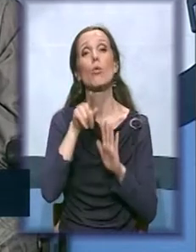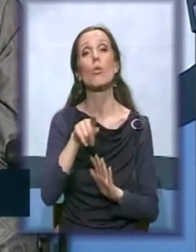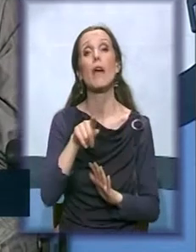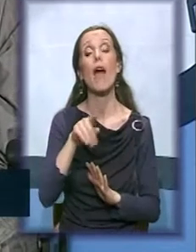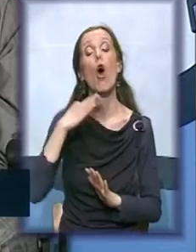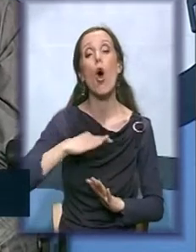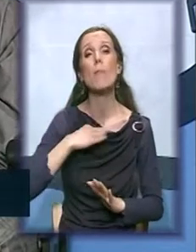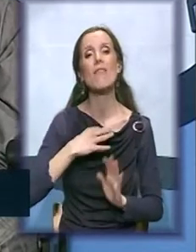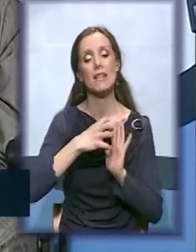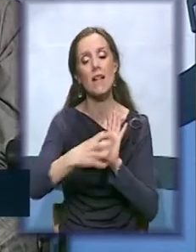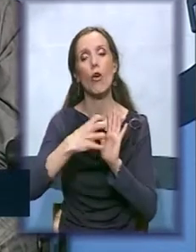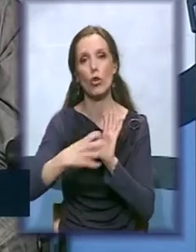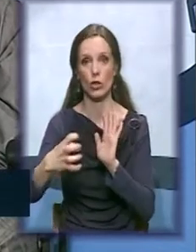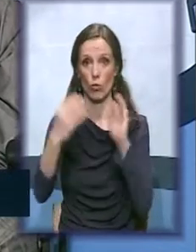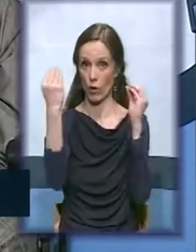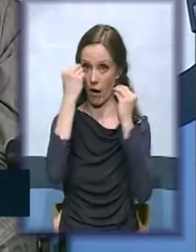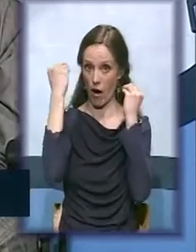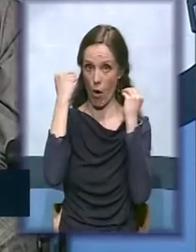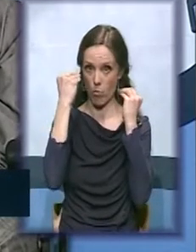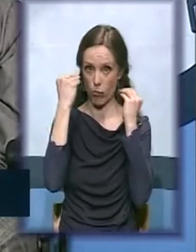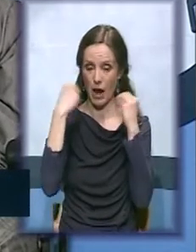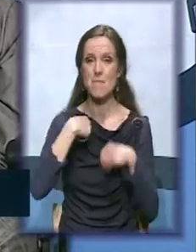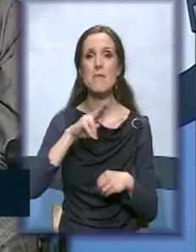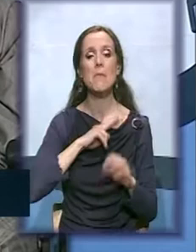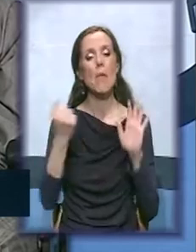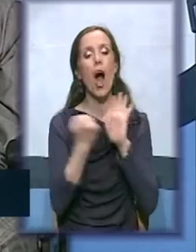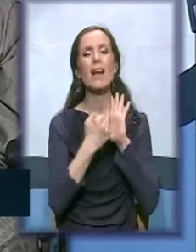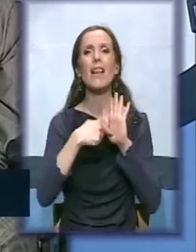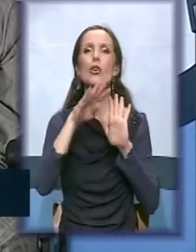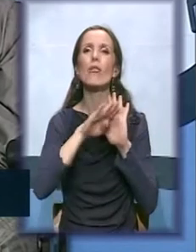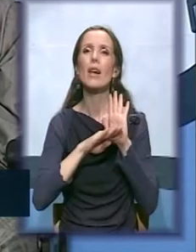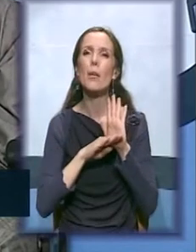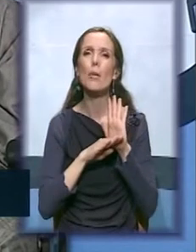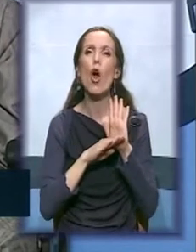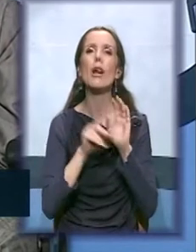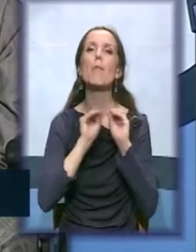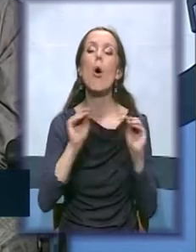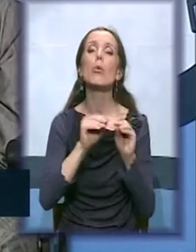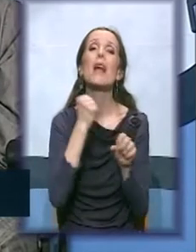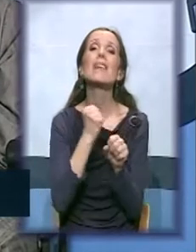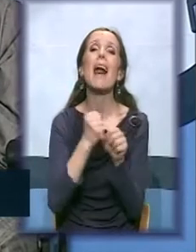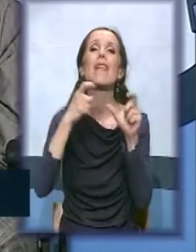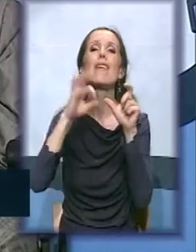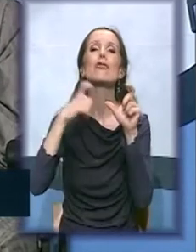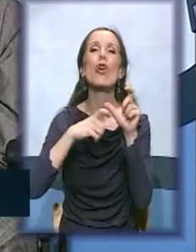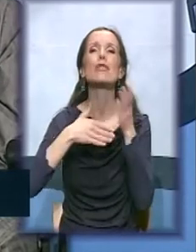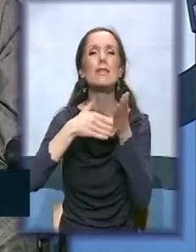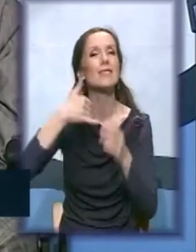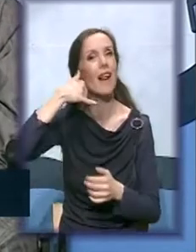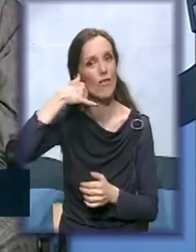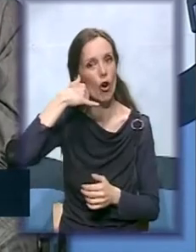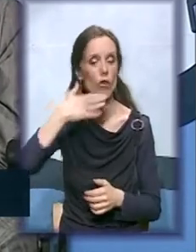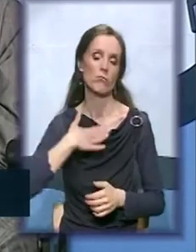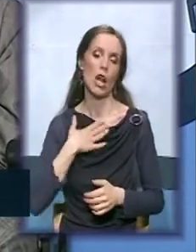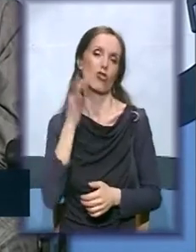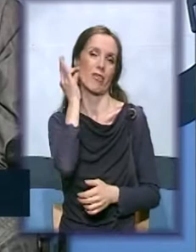obuka. Mi imamo akreditovan program obuke za rad na SS telefonu i devojčice naše,